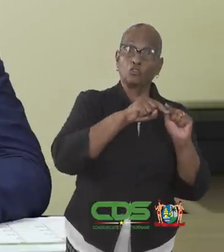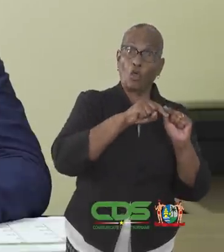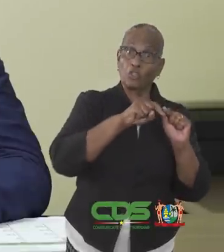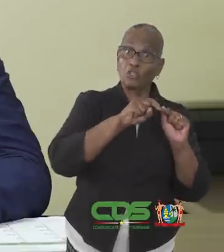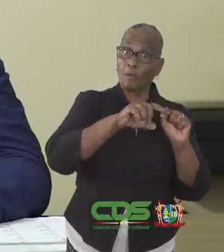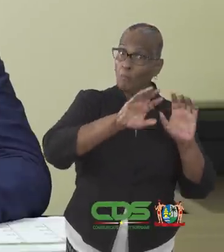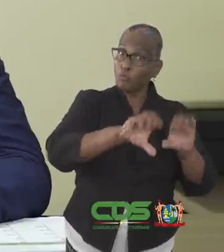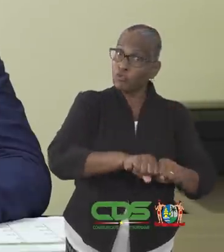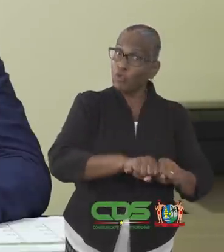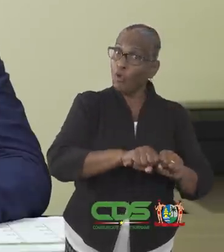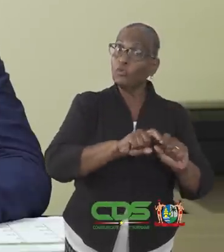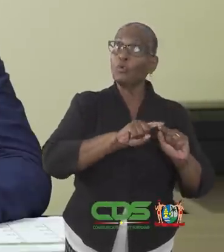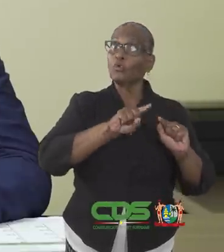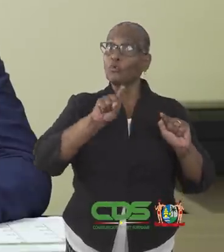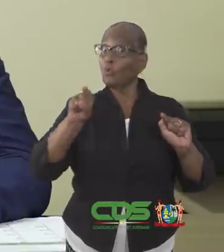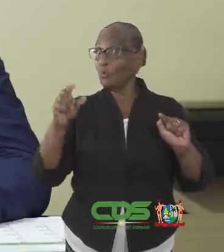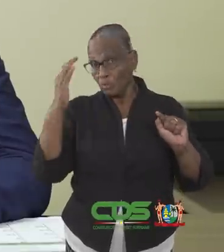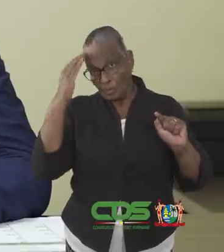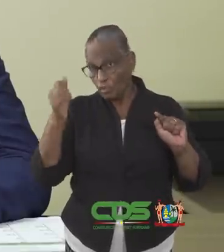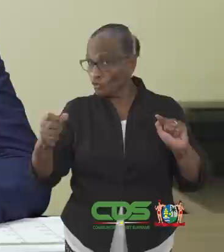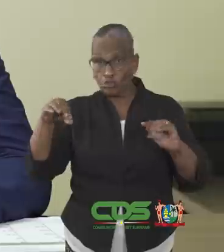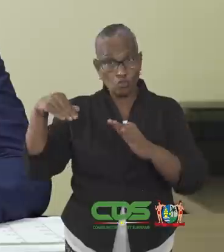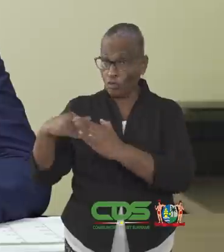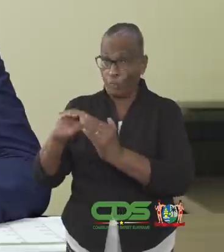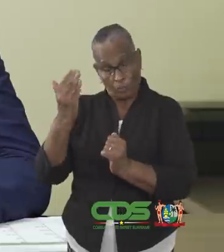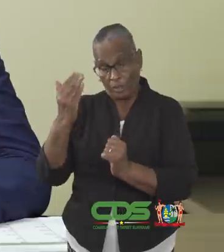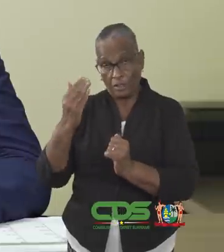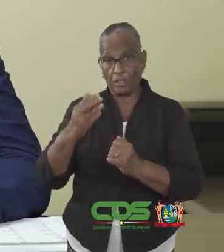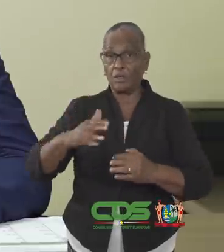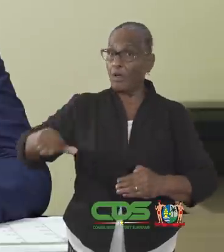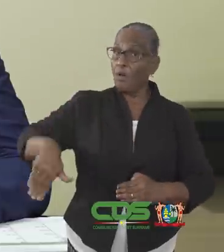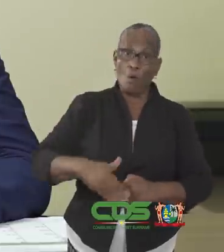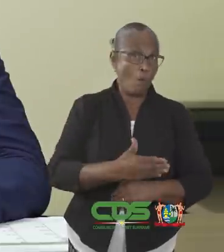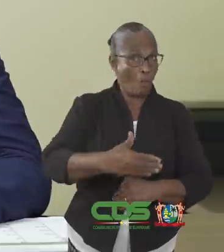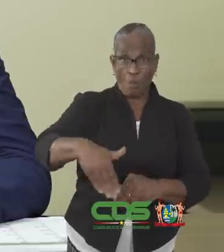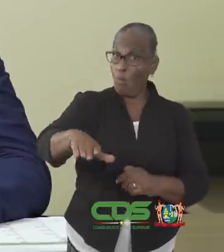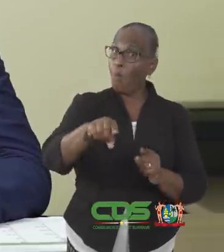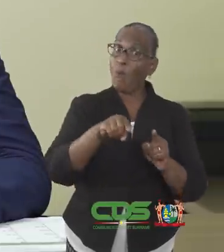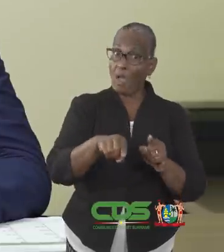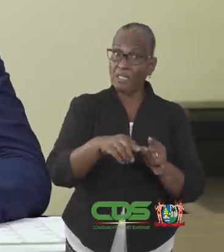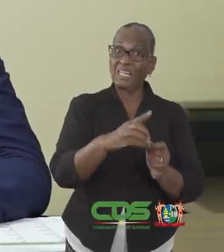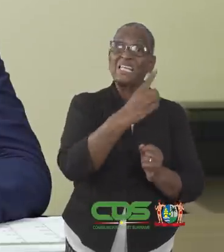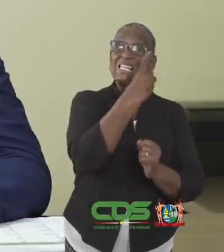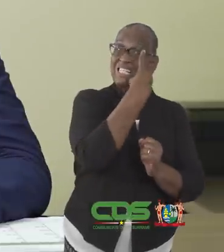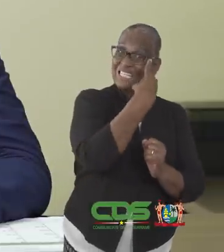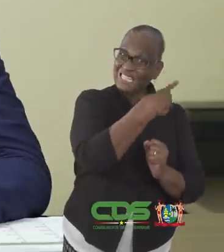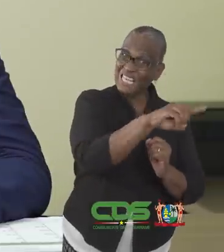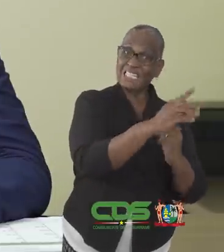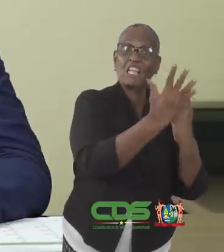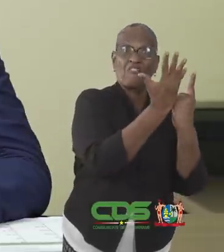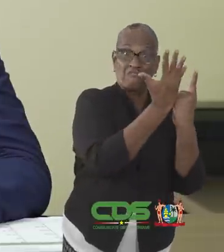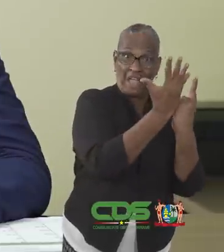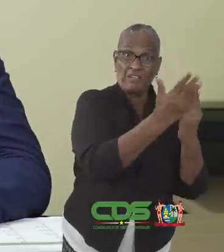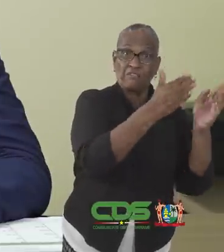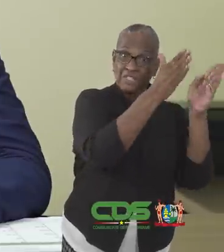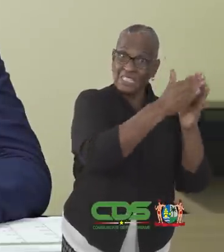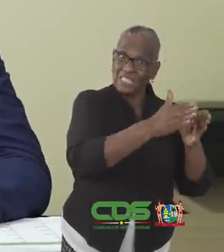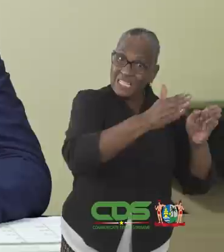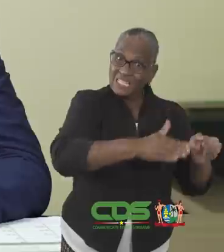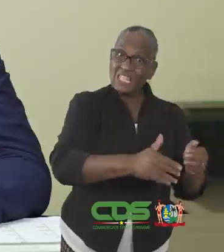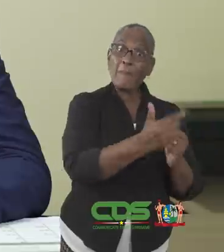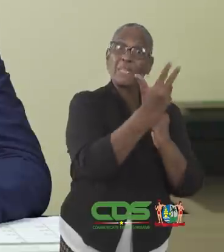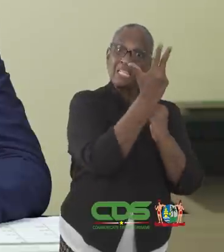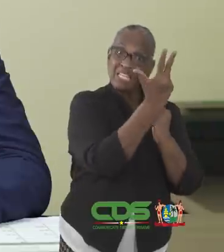gelden tot naarder orde. 1. Het uitgaansverbod geldt vanaf dinsdag 15 december